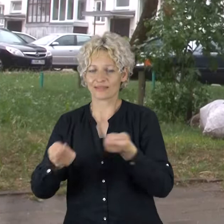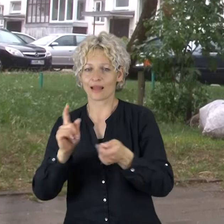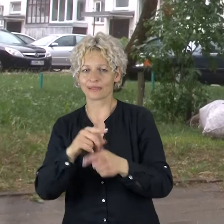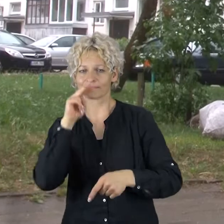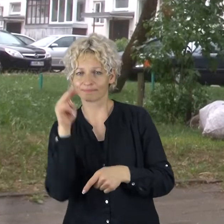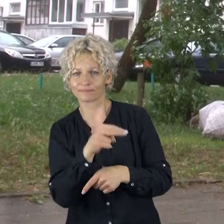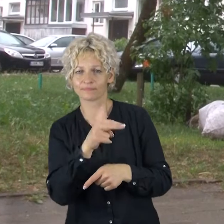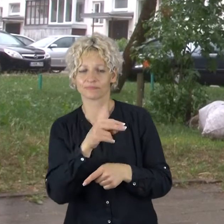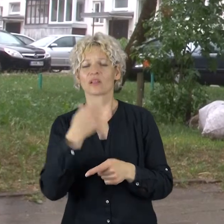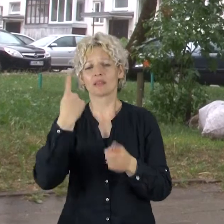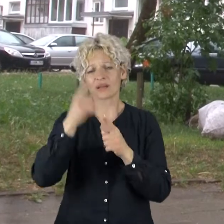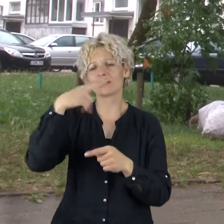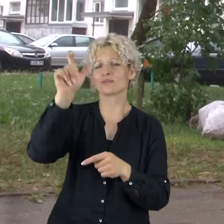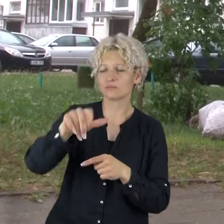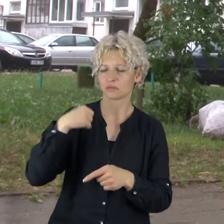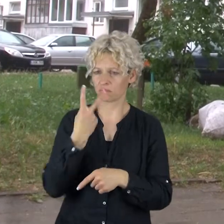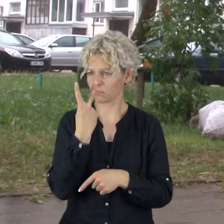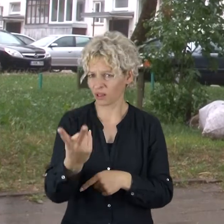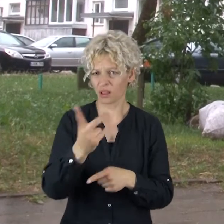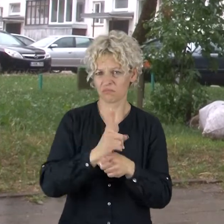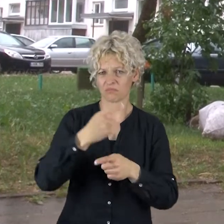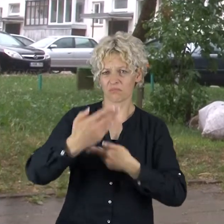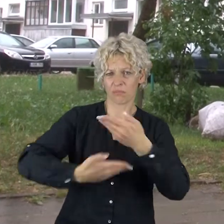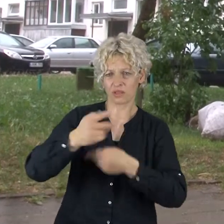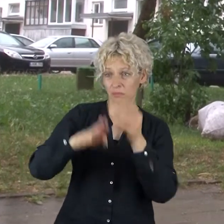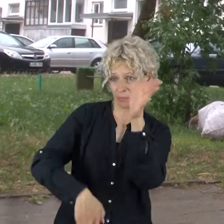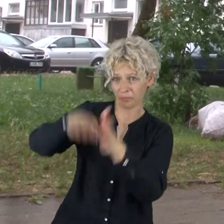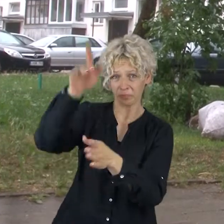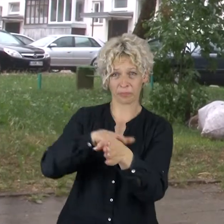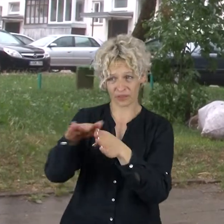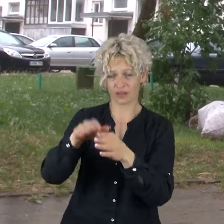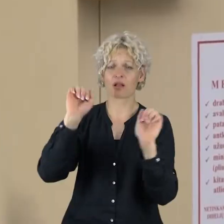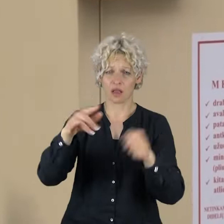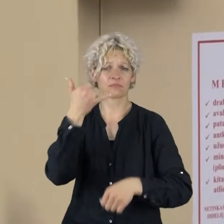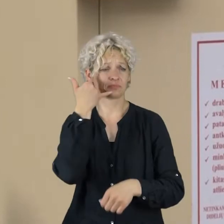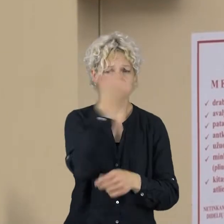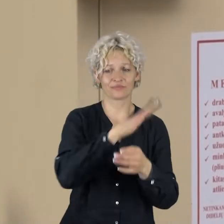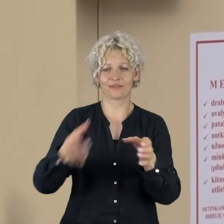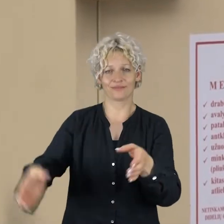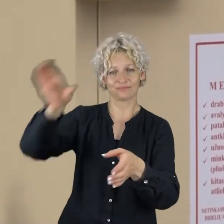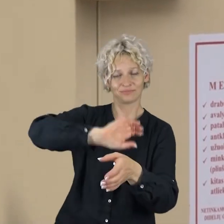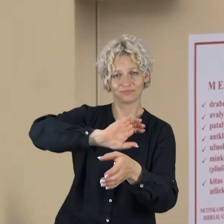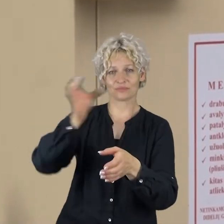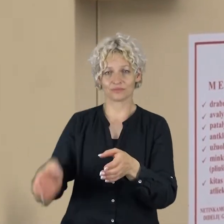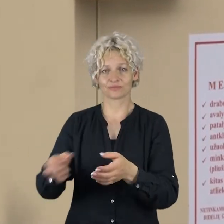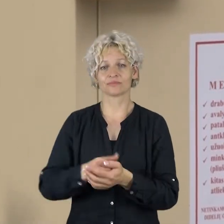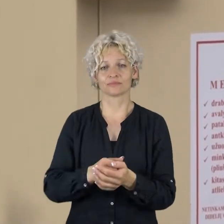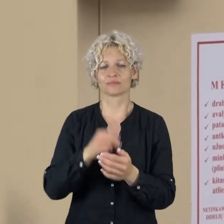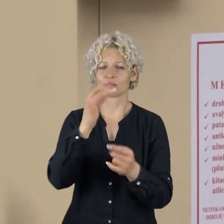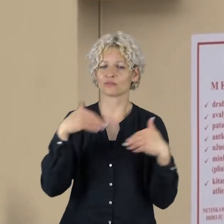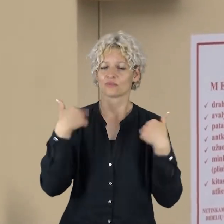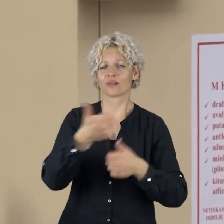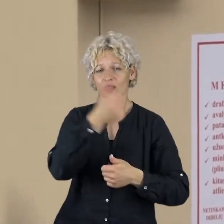tikimybė. Pasakmės sovardžios atstobo patys gyventojai turėtų stebėti konteinerius ir informuoti vežėjus apie perpridytos atlikas.